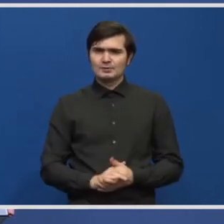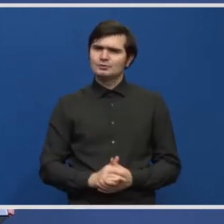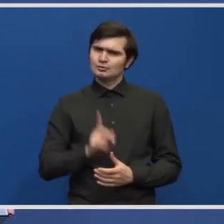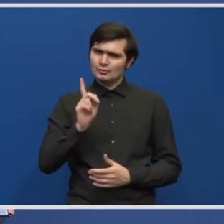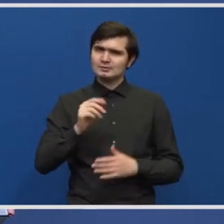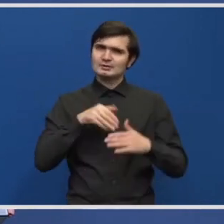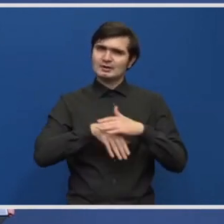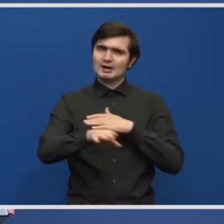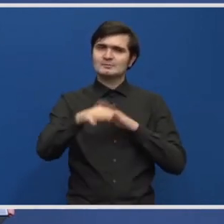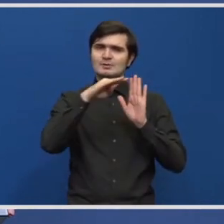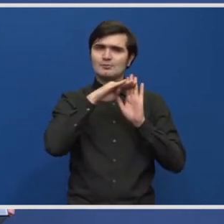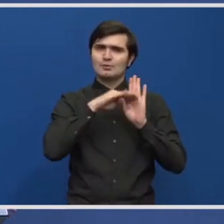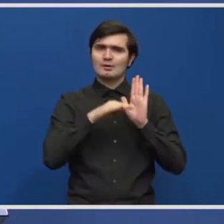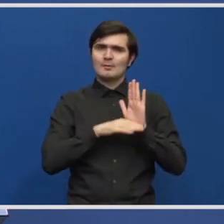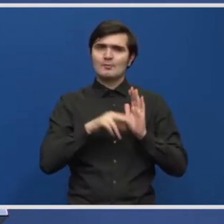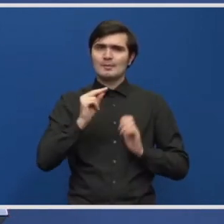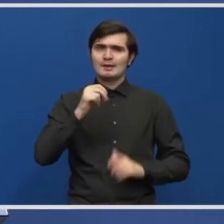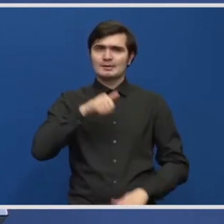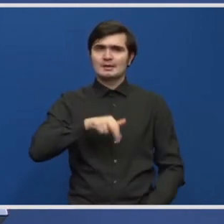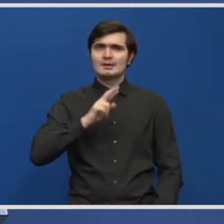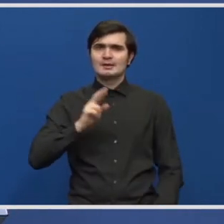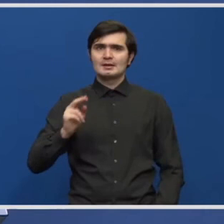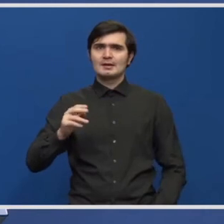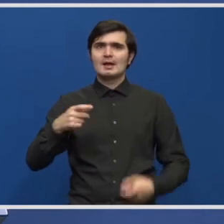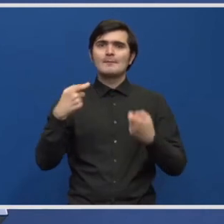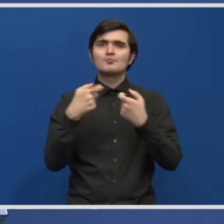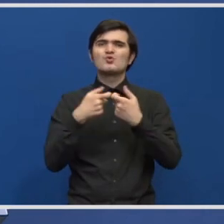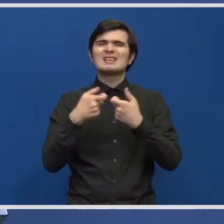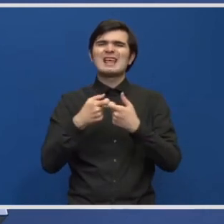fi transmis programul PNRR la Bruxelles.